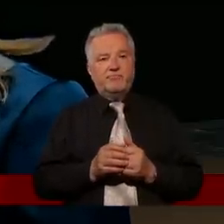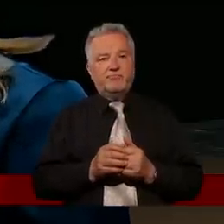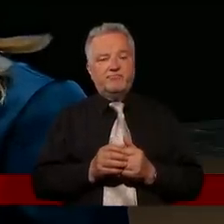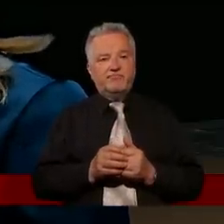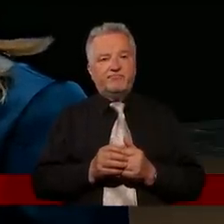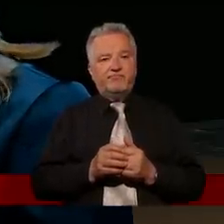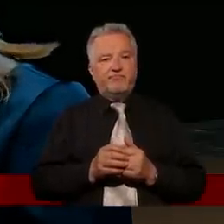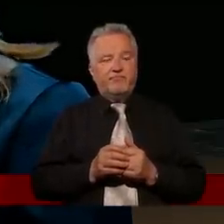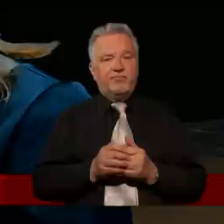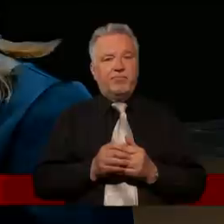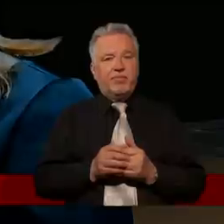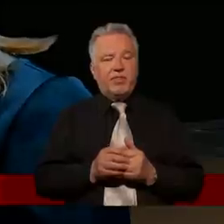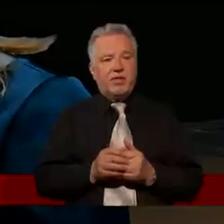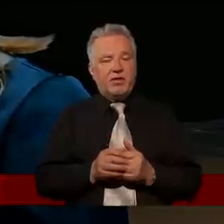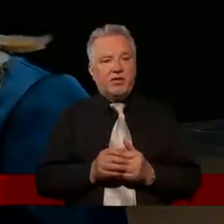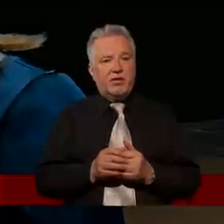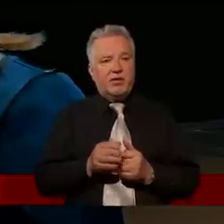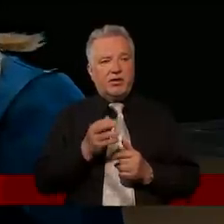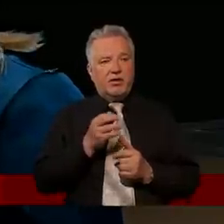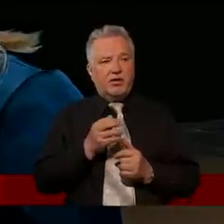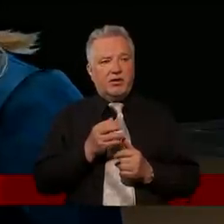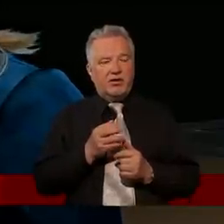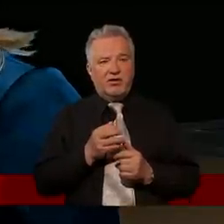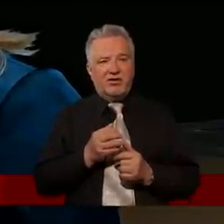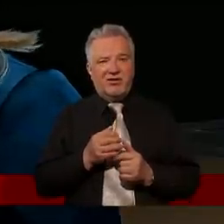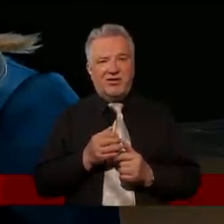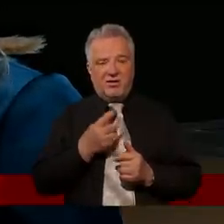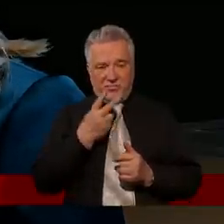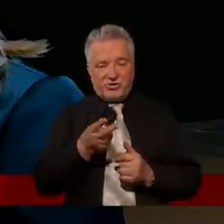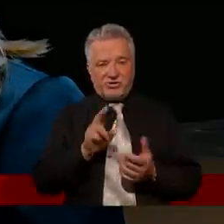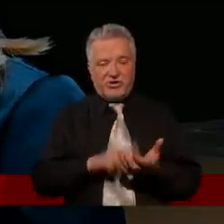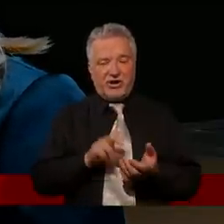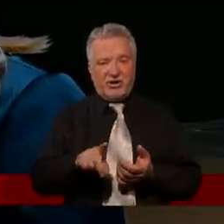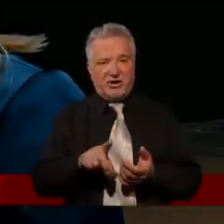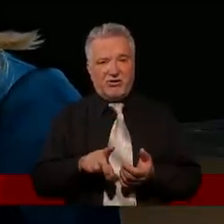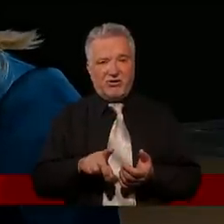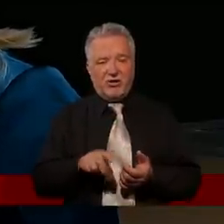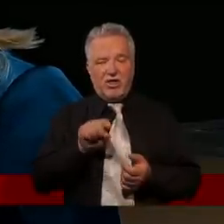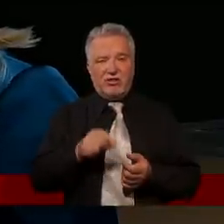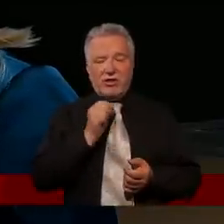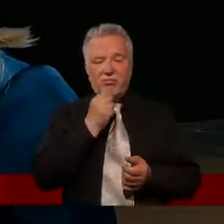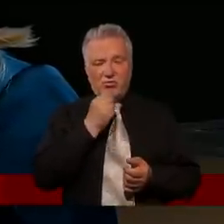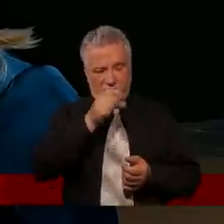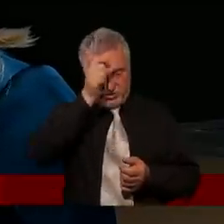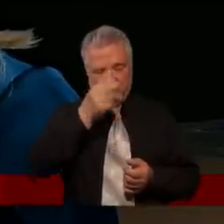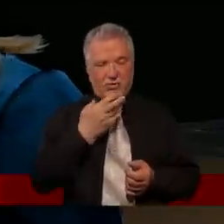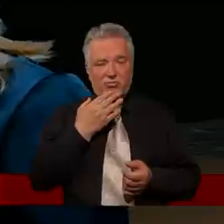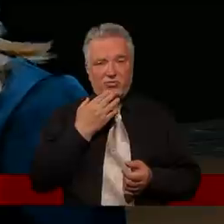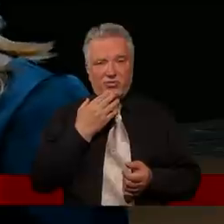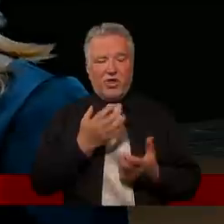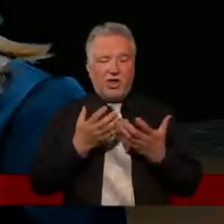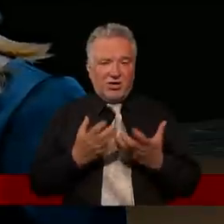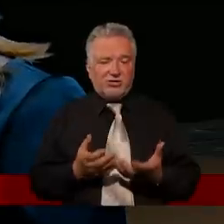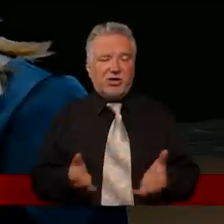pobłogosławił, żebym był taki szczęśliwy, bo jestem pobożny, ale czegoś mi brakuje, jakoś, czy ten